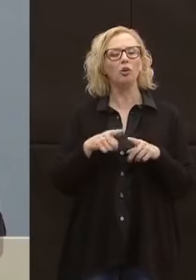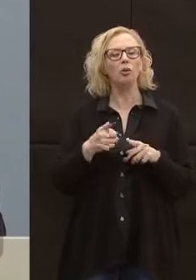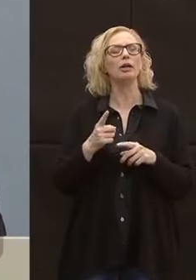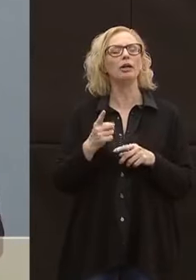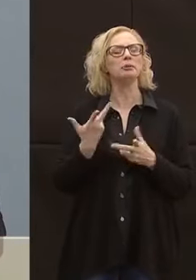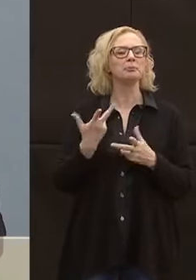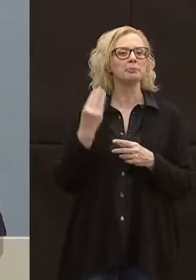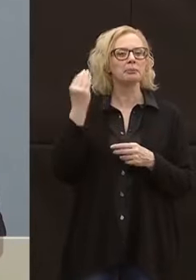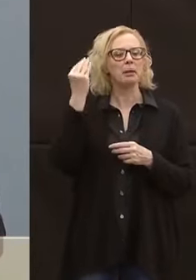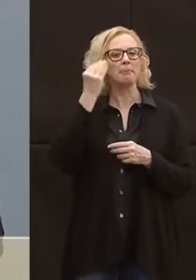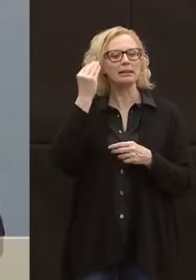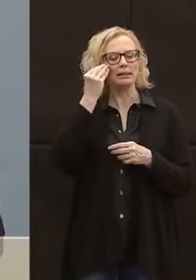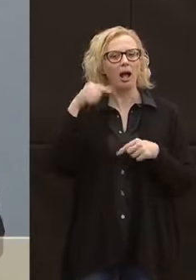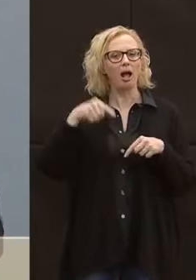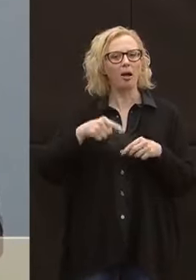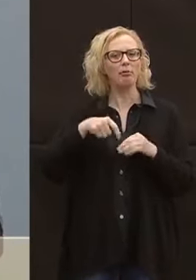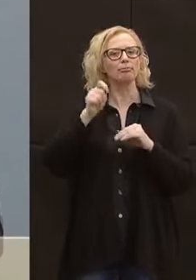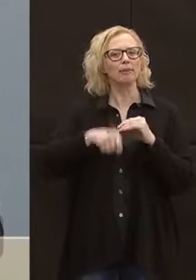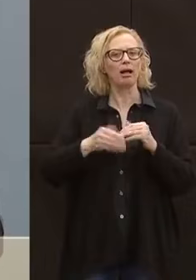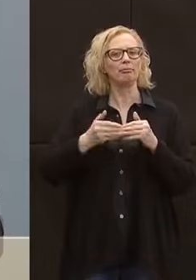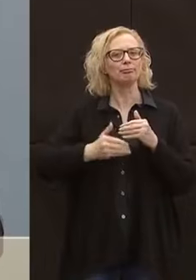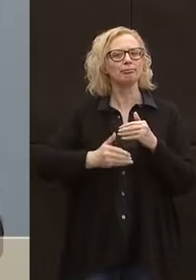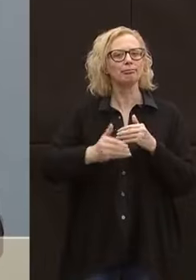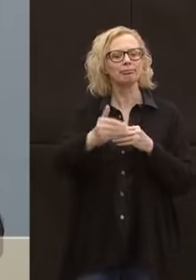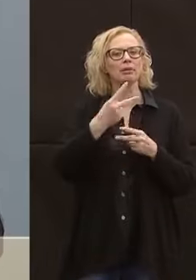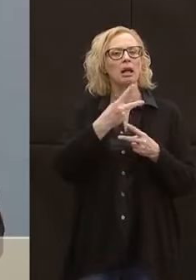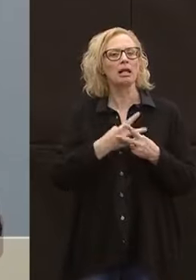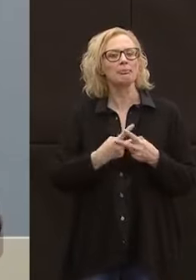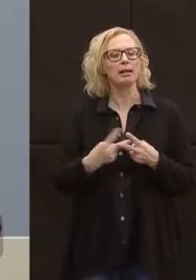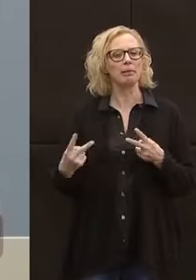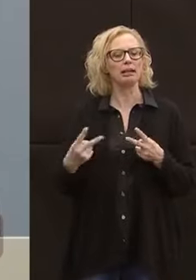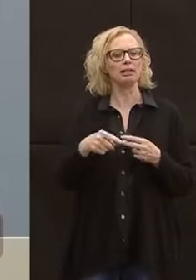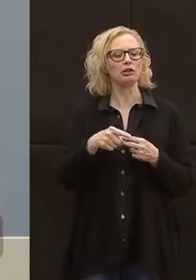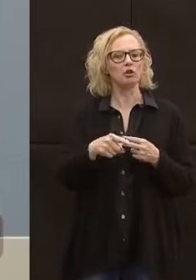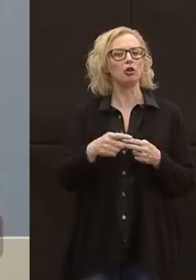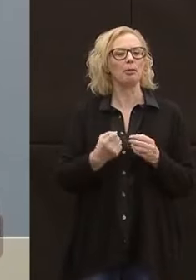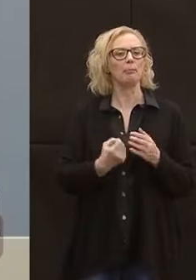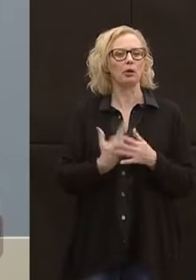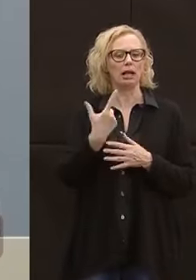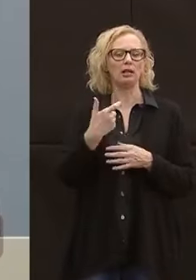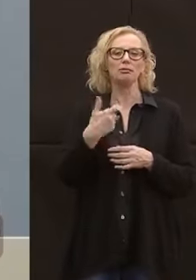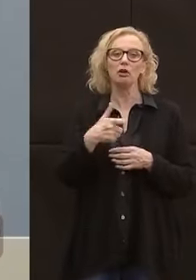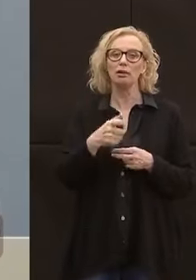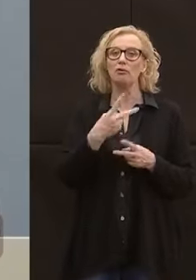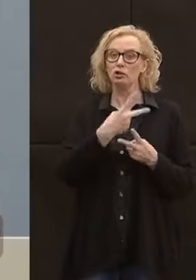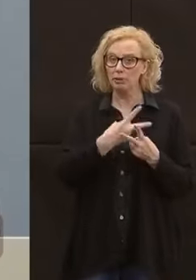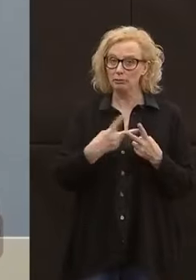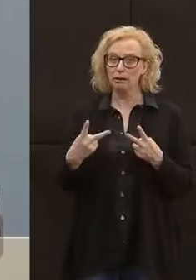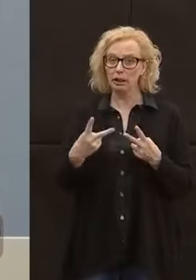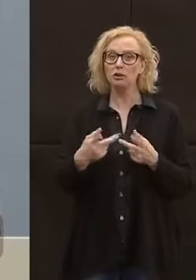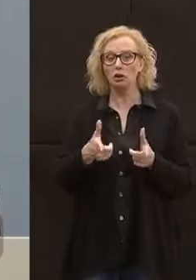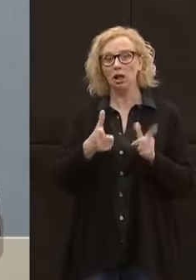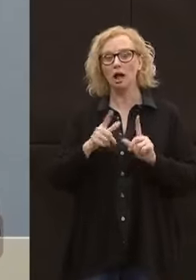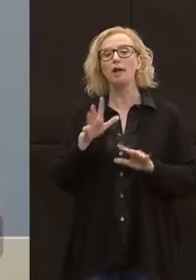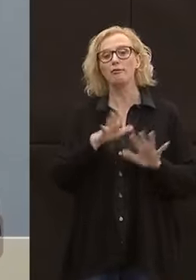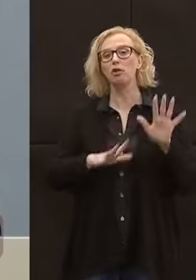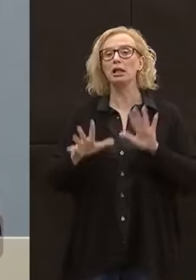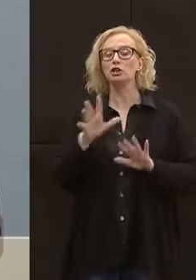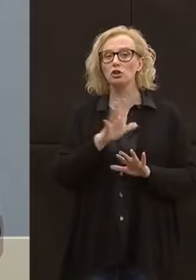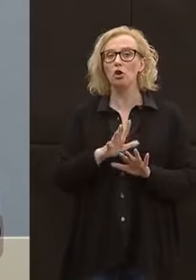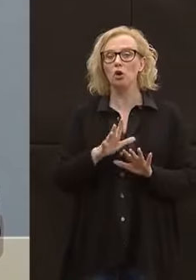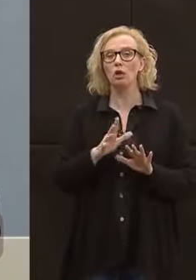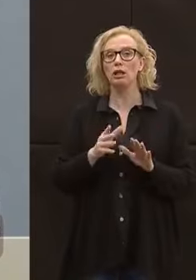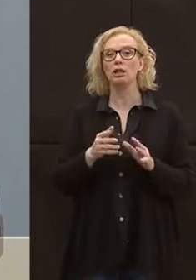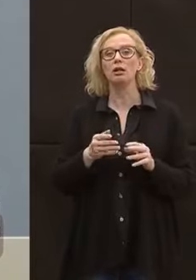partire con queste sperimentazioni sia importante, e perché le sperimentazioni alla fine ti permettono di avere maggiori informazioni sul percorso